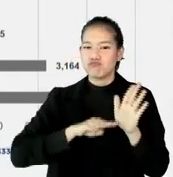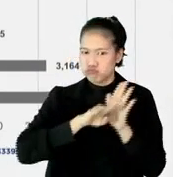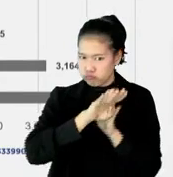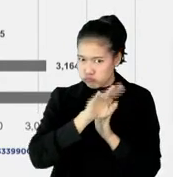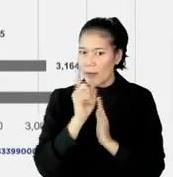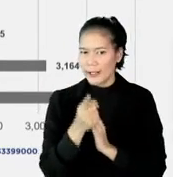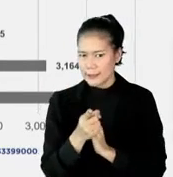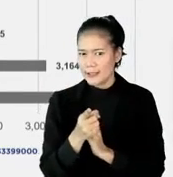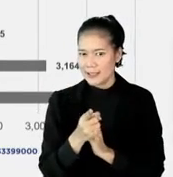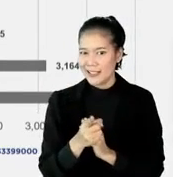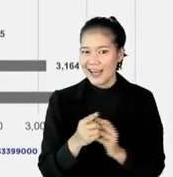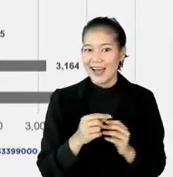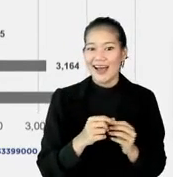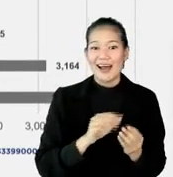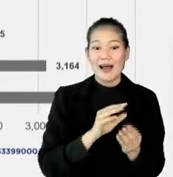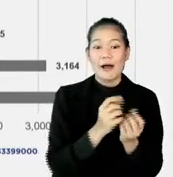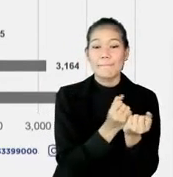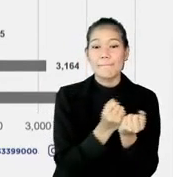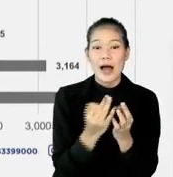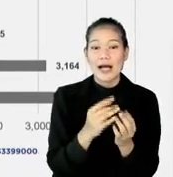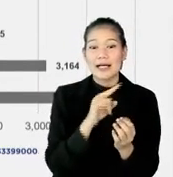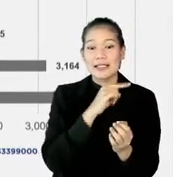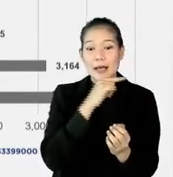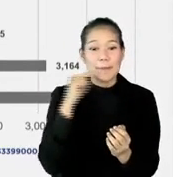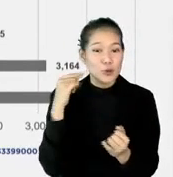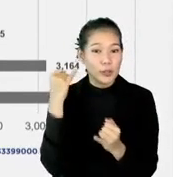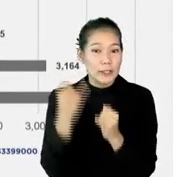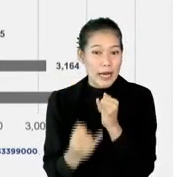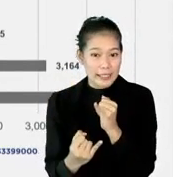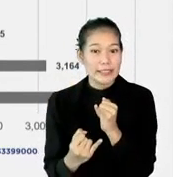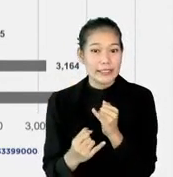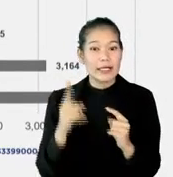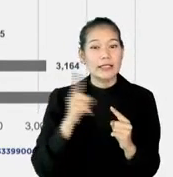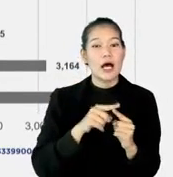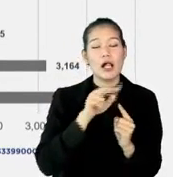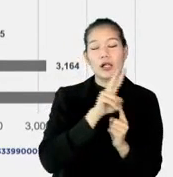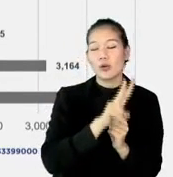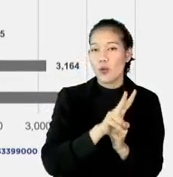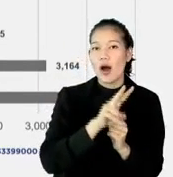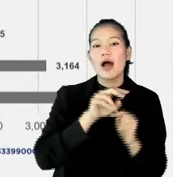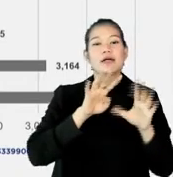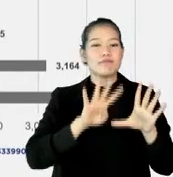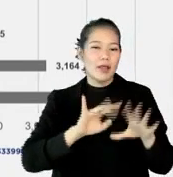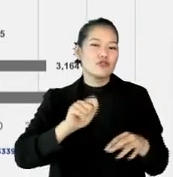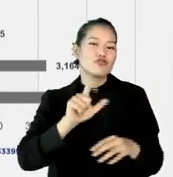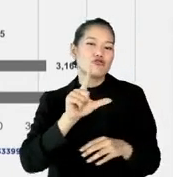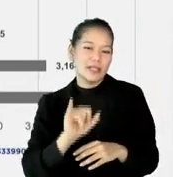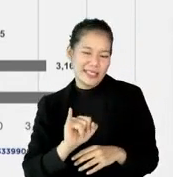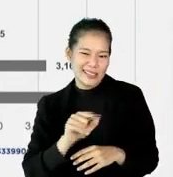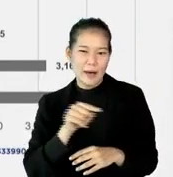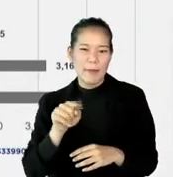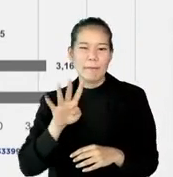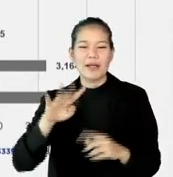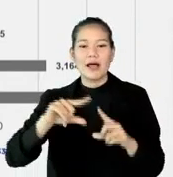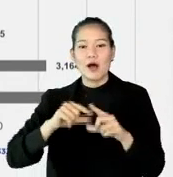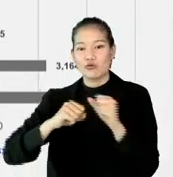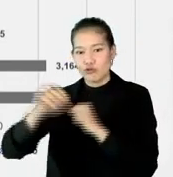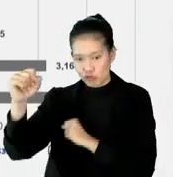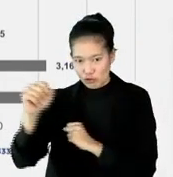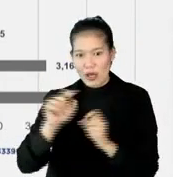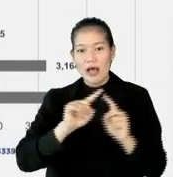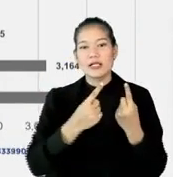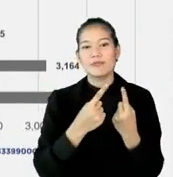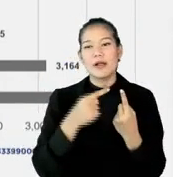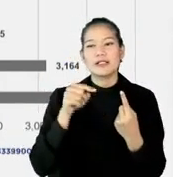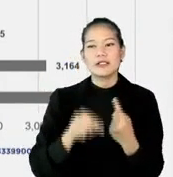terus. Dimana angka kematian dalam seminggu terakhir per tanggal 29 Juli sampai 4 Agustus itu di angka 11